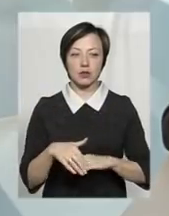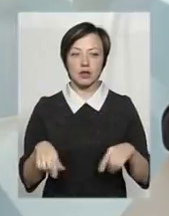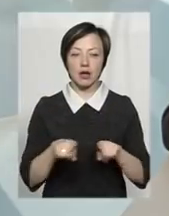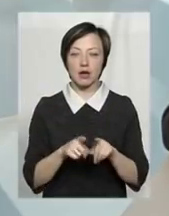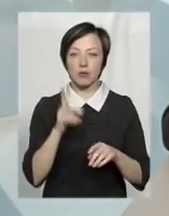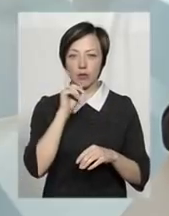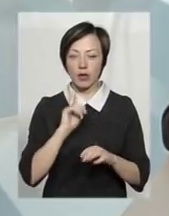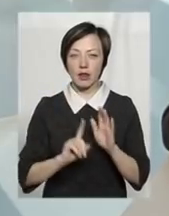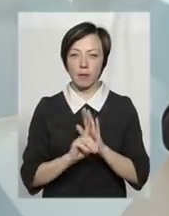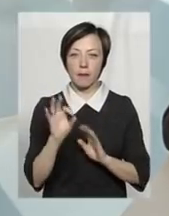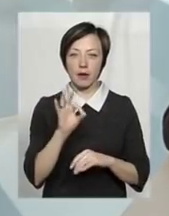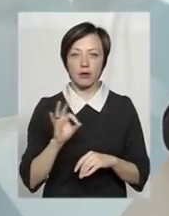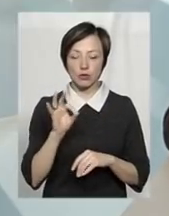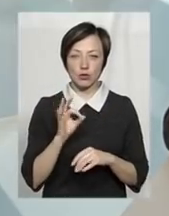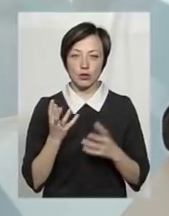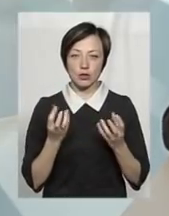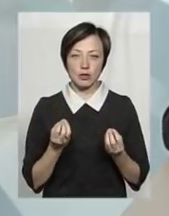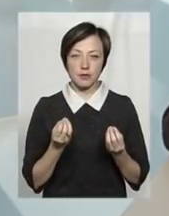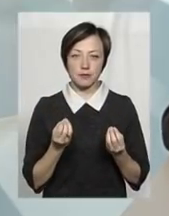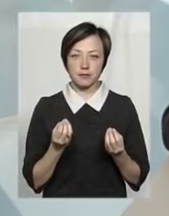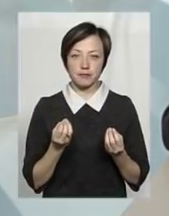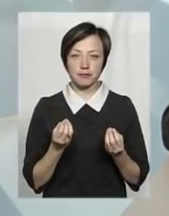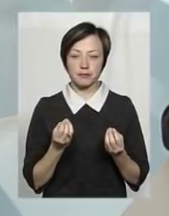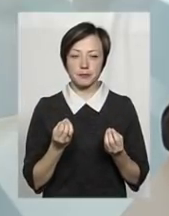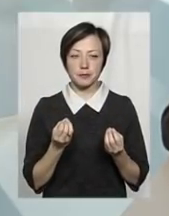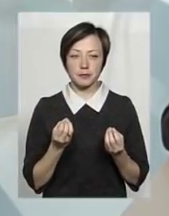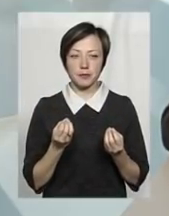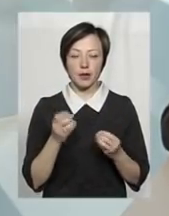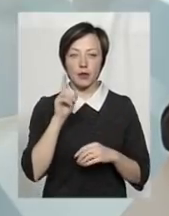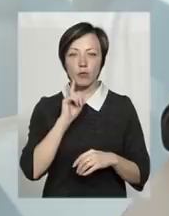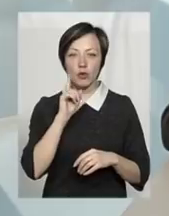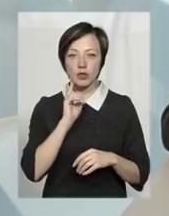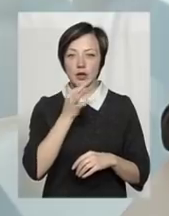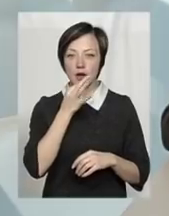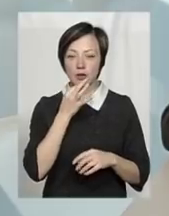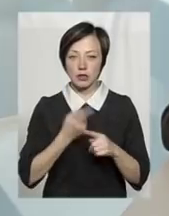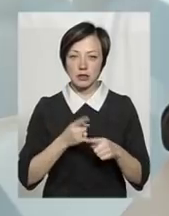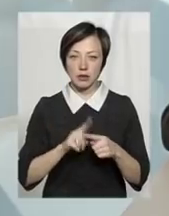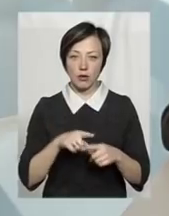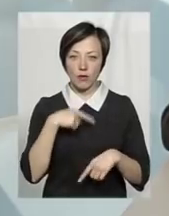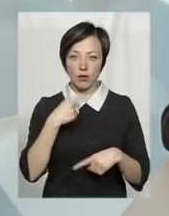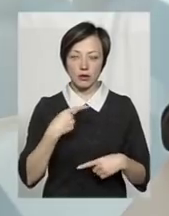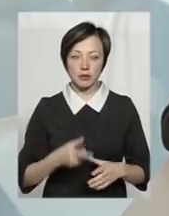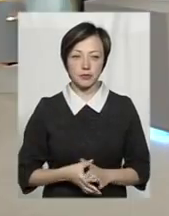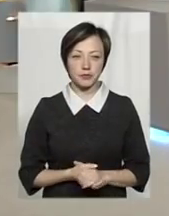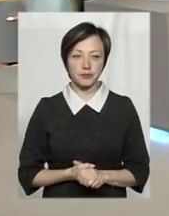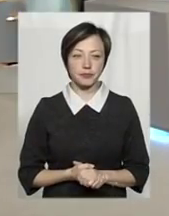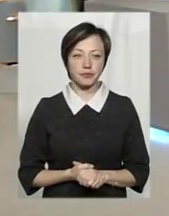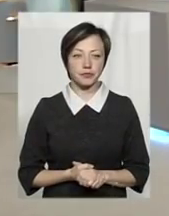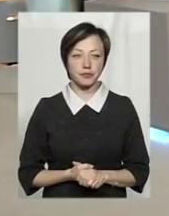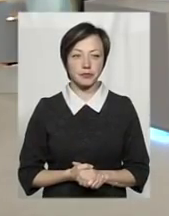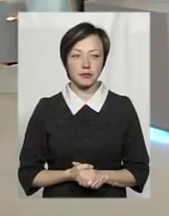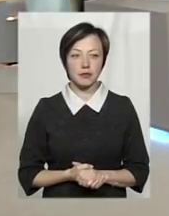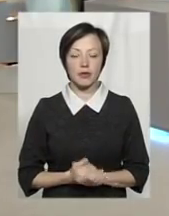температура, що поки що рано про це говорити.